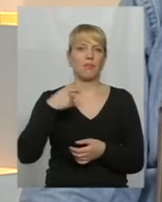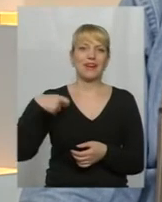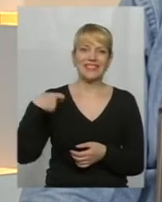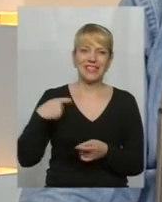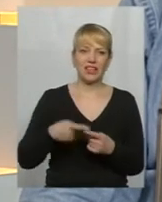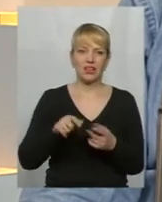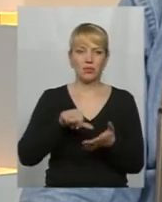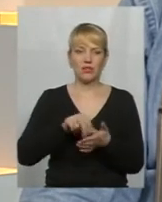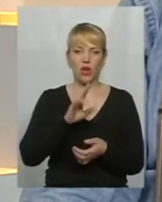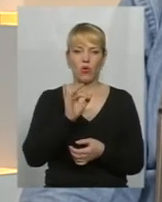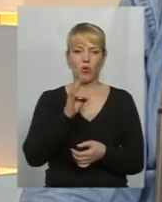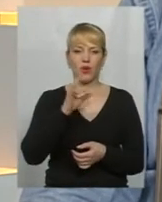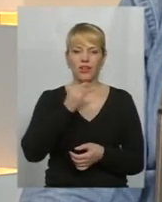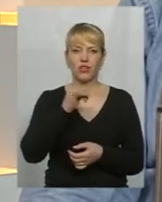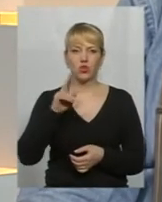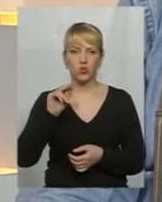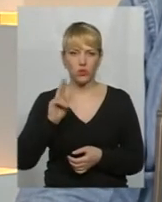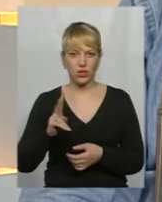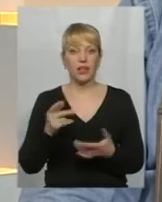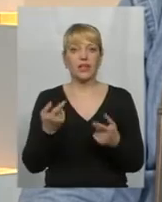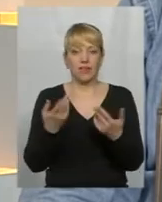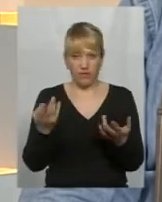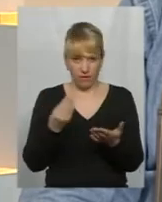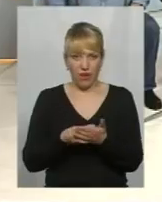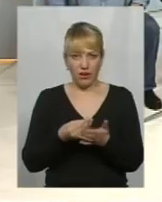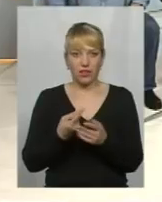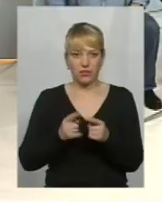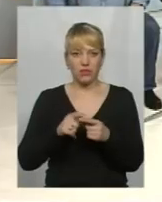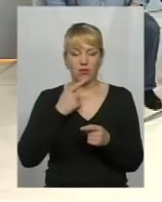президента пане Корнічуку Олександру Олександровичу. Варта кров, хлопці, то.